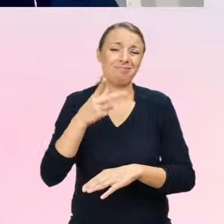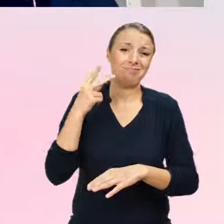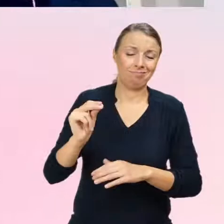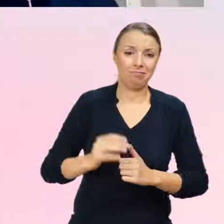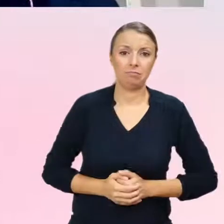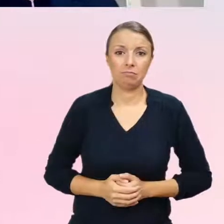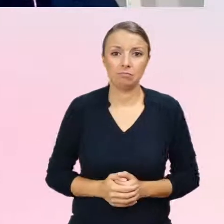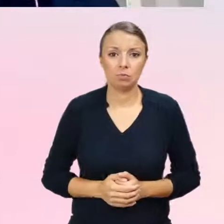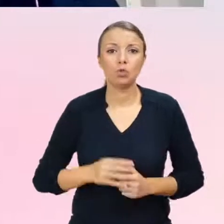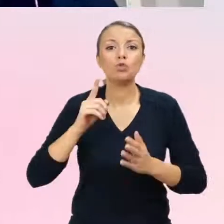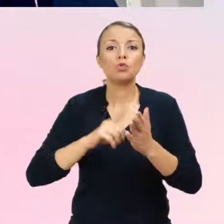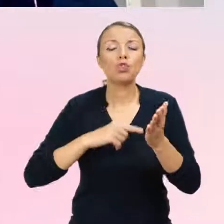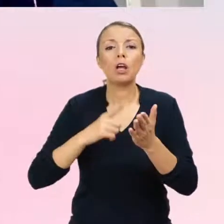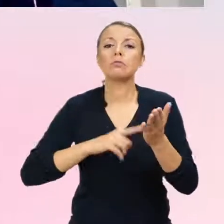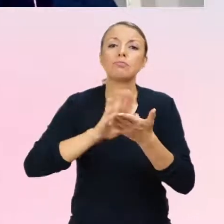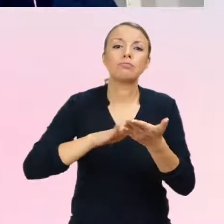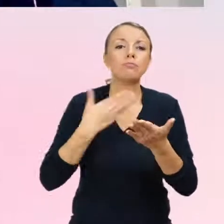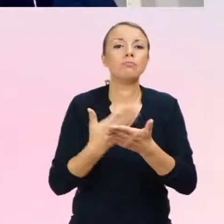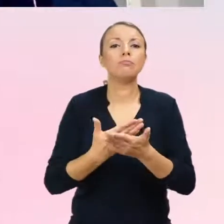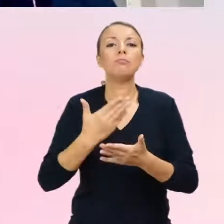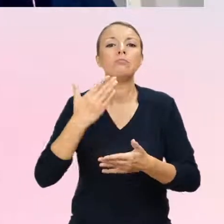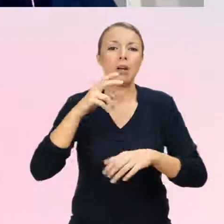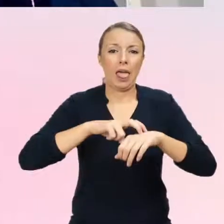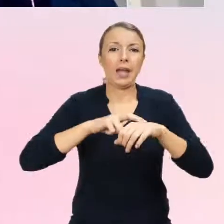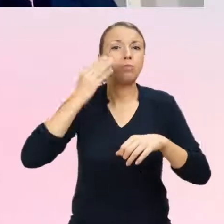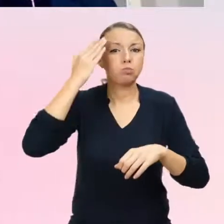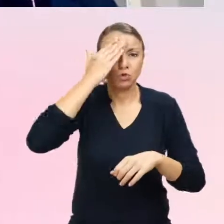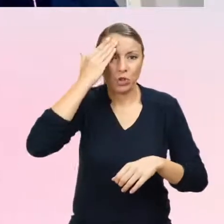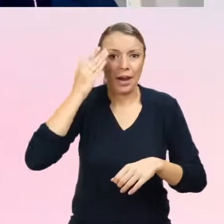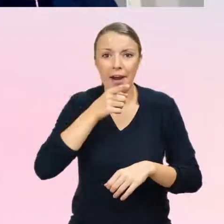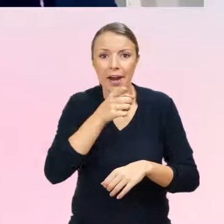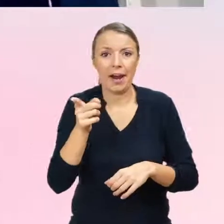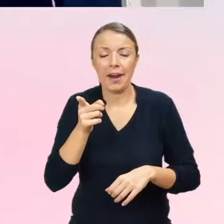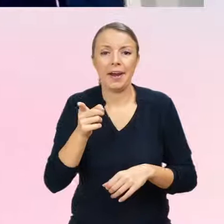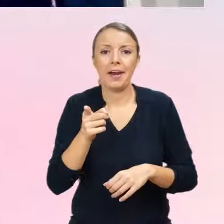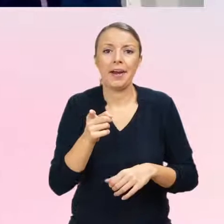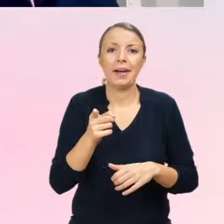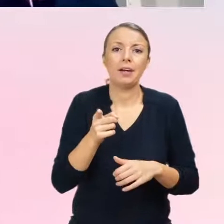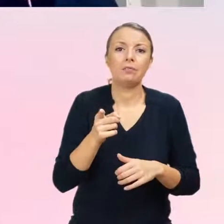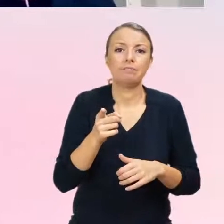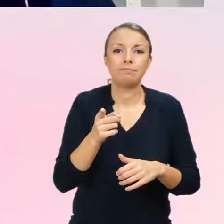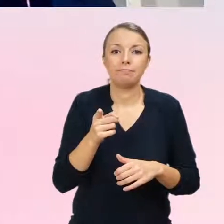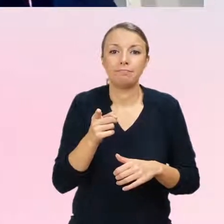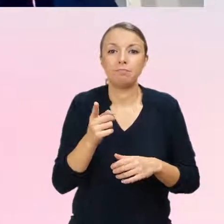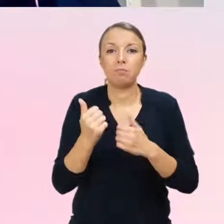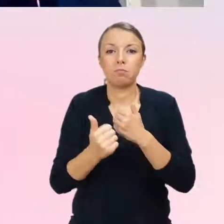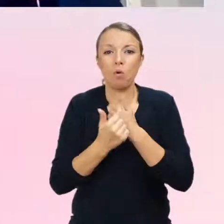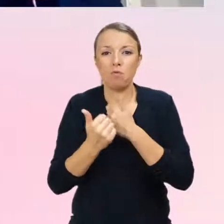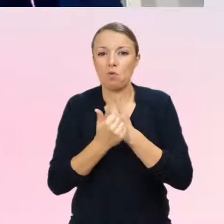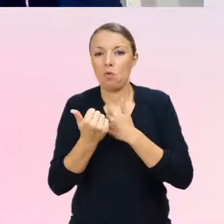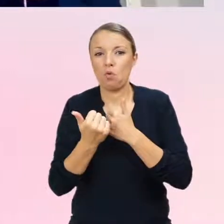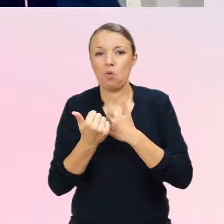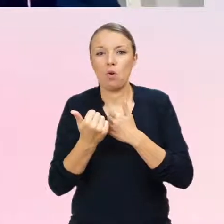Często psychiatrzy nie do końca, w związku z tym, że właśnie nie wszyscy są jednocześnie